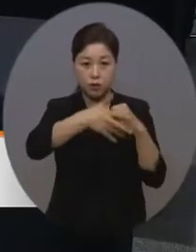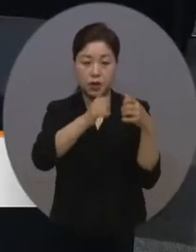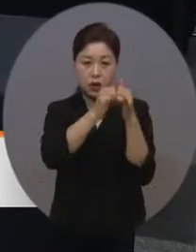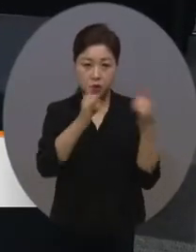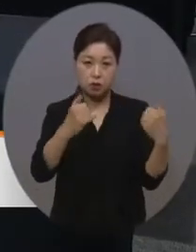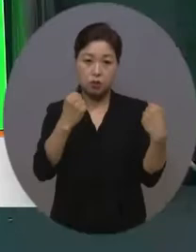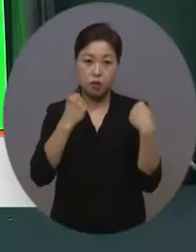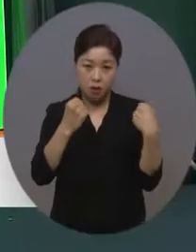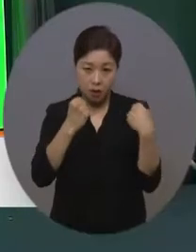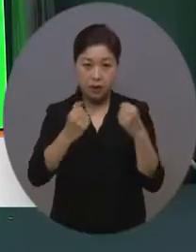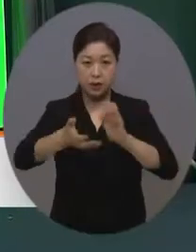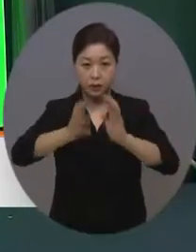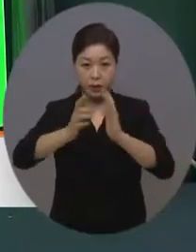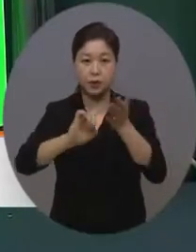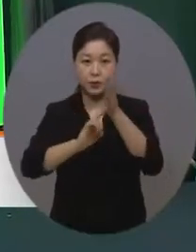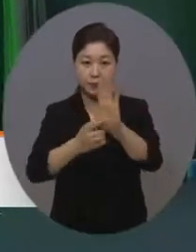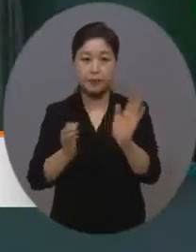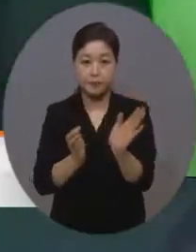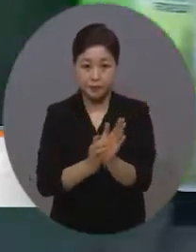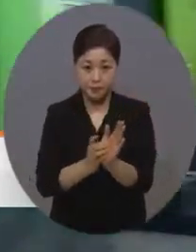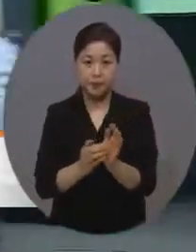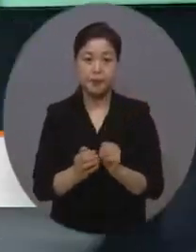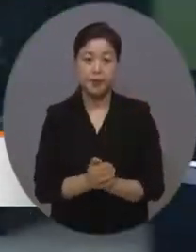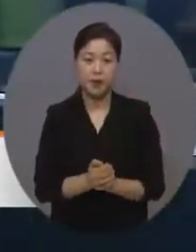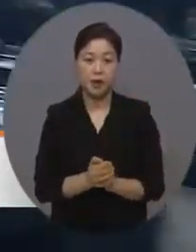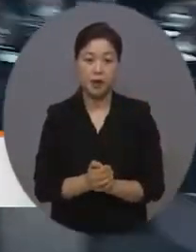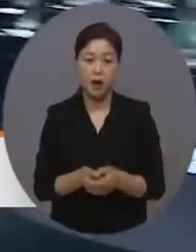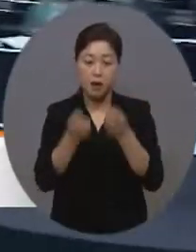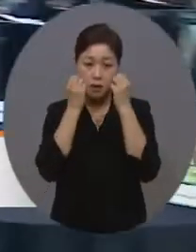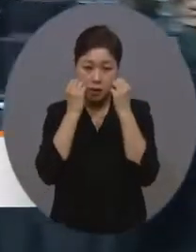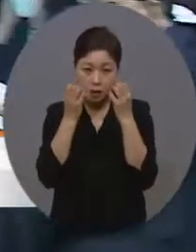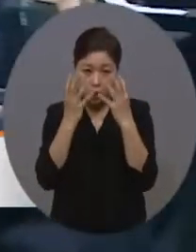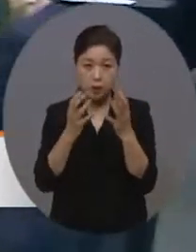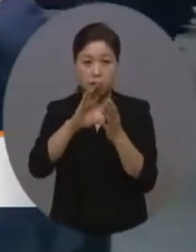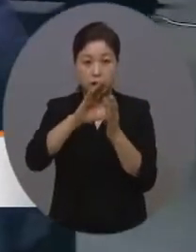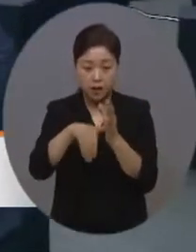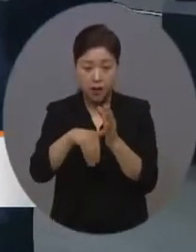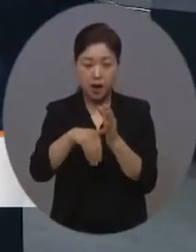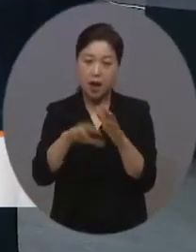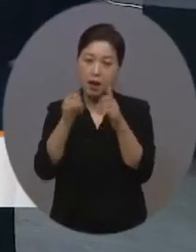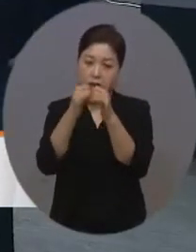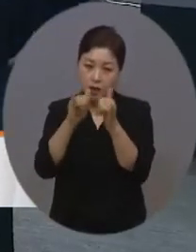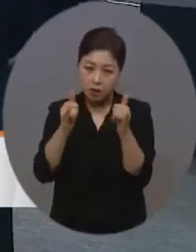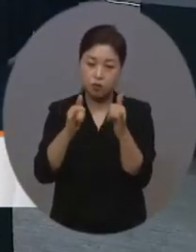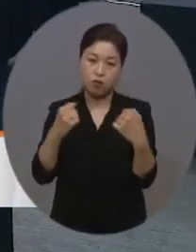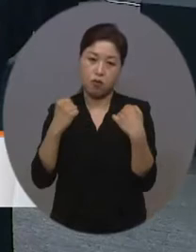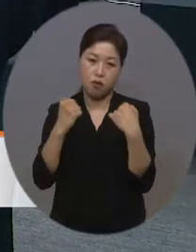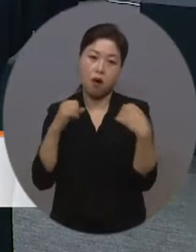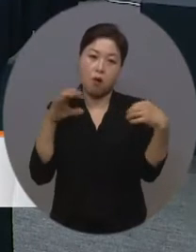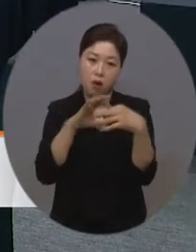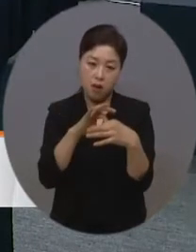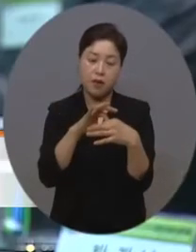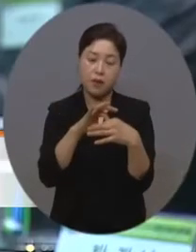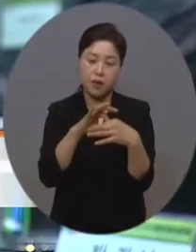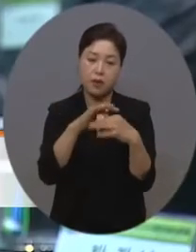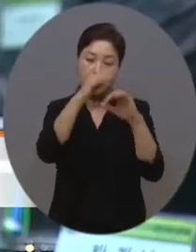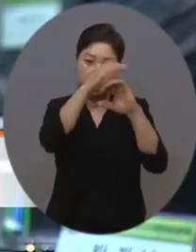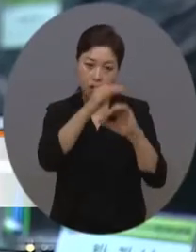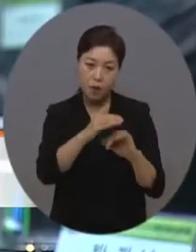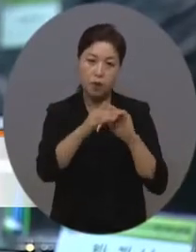개최했습니다. 이번 심포지엄은 뉴노멀 시대의 인구보건로드맵을 논의하기 위한 자리로 보건복지부와